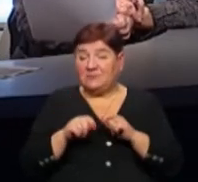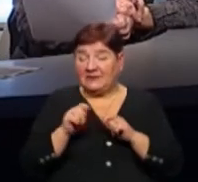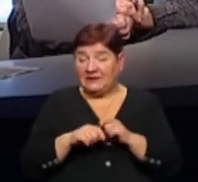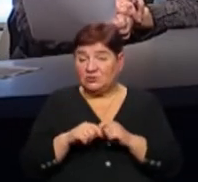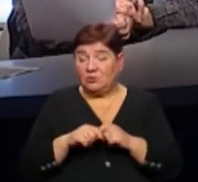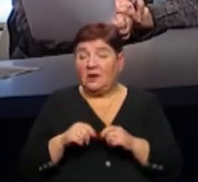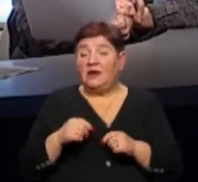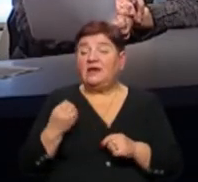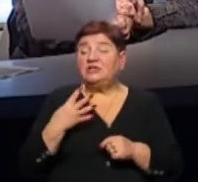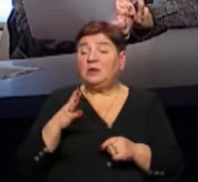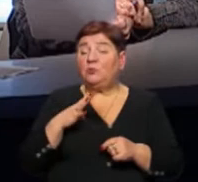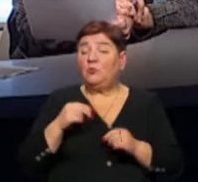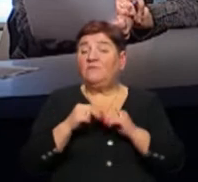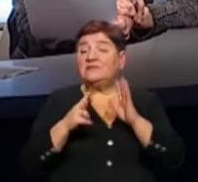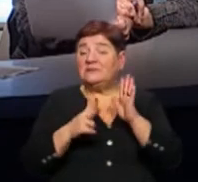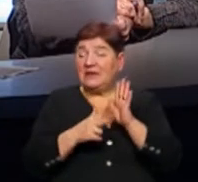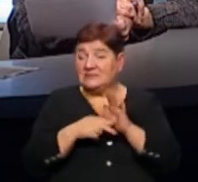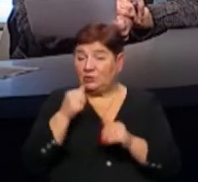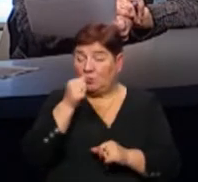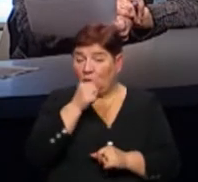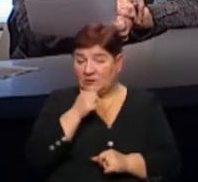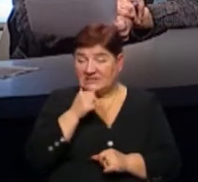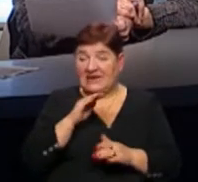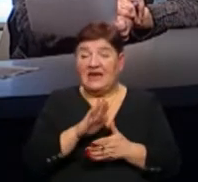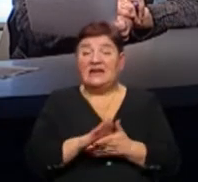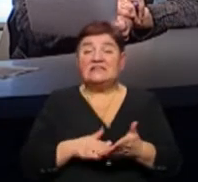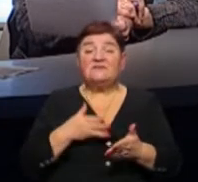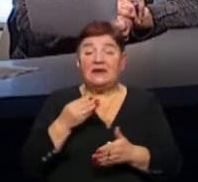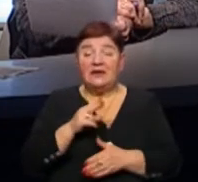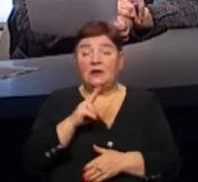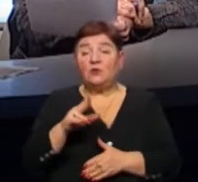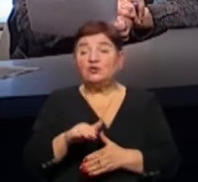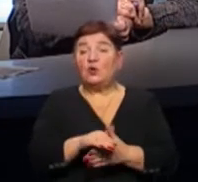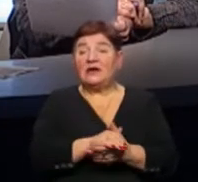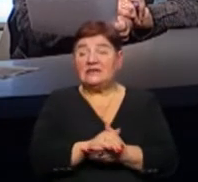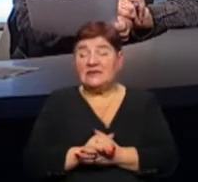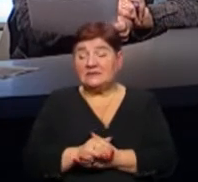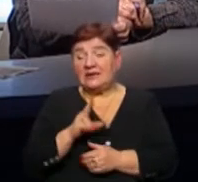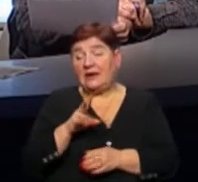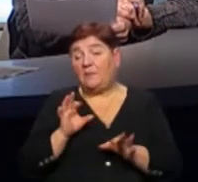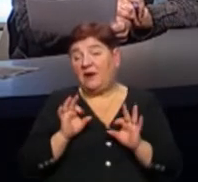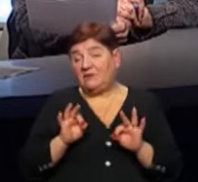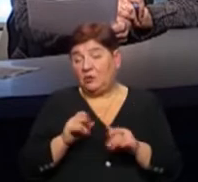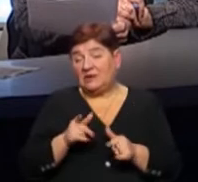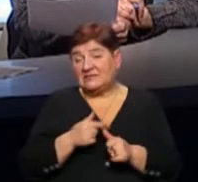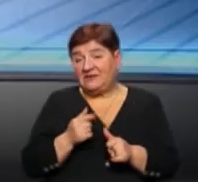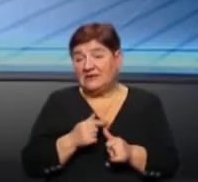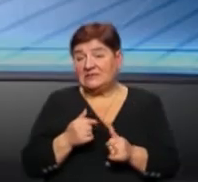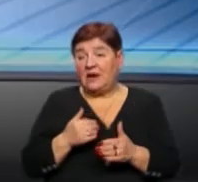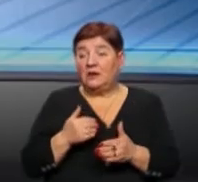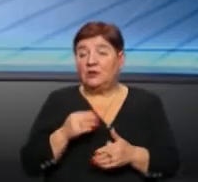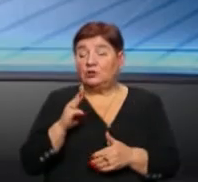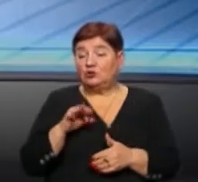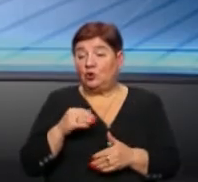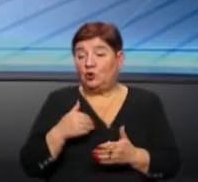2018 році було до нас звернення, також якоїсь організації, не пам'ятаю, як вона правильно називається, щось щодо